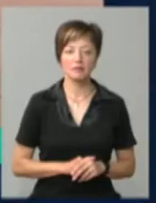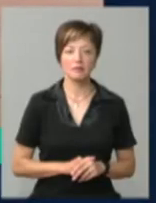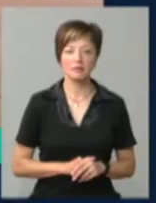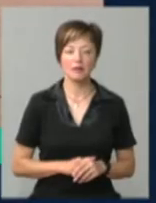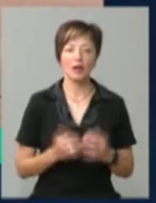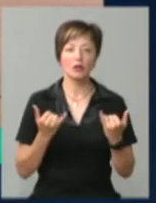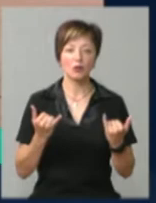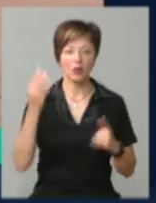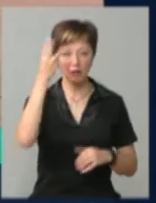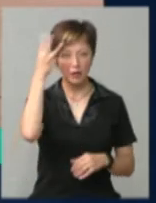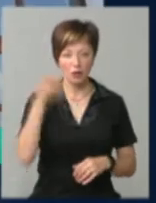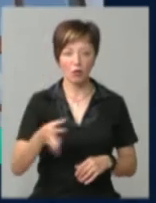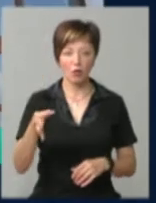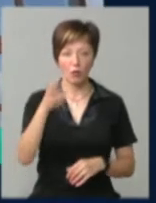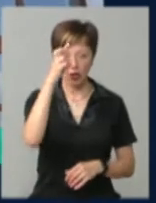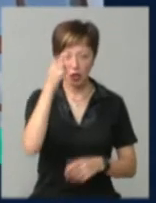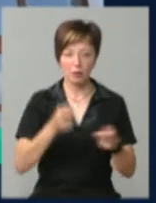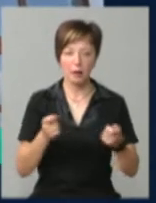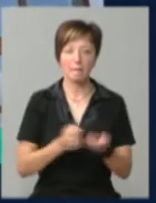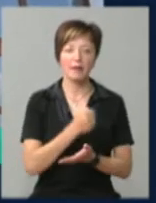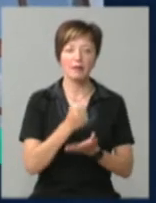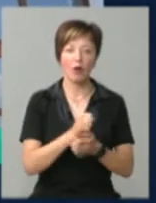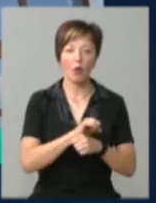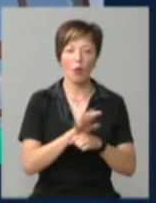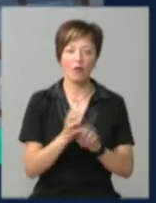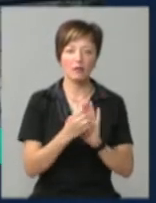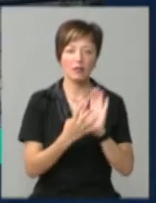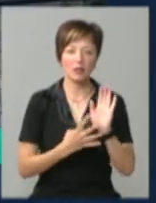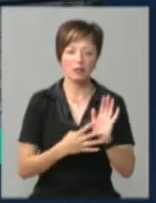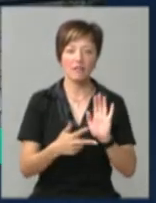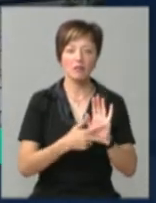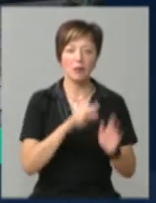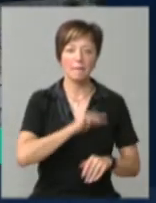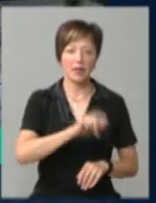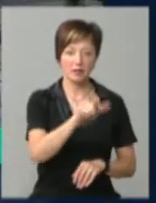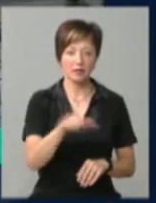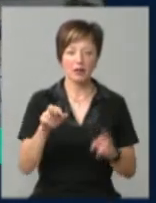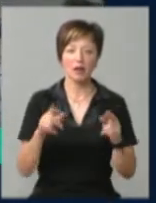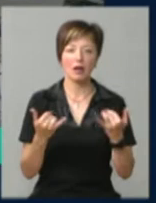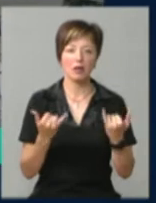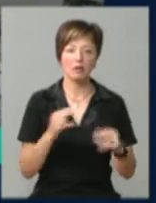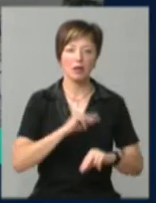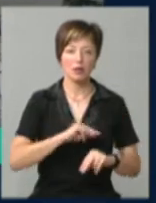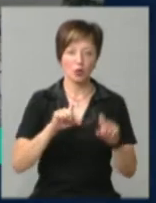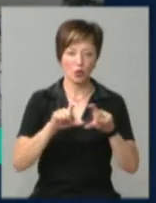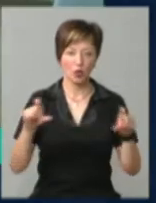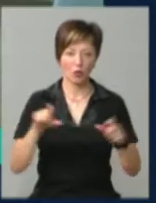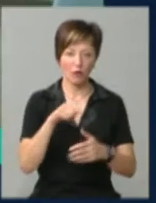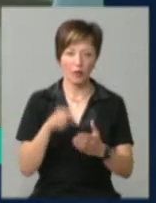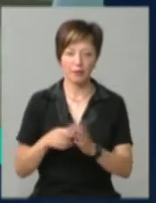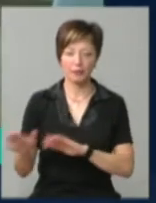Сьогодні у Хмельницькій облдержадміністрації підтвердили ковід-19 ще у восьми працівників, як наразі працює установа.